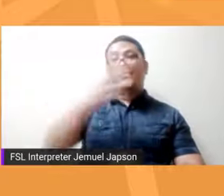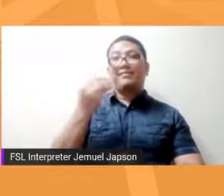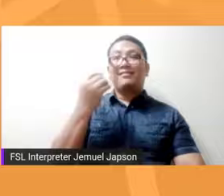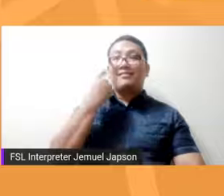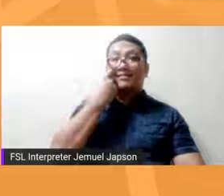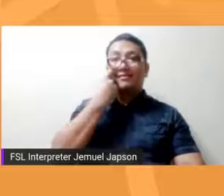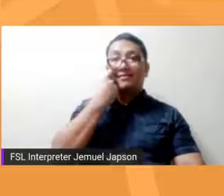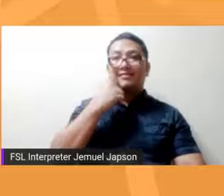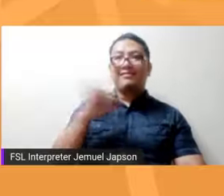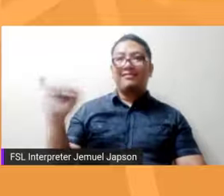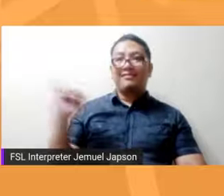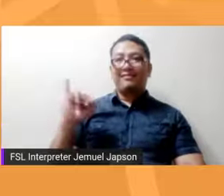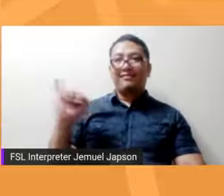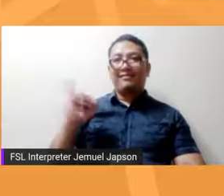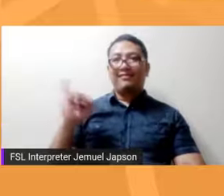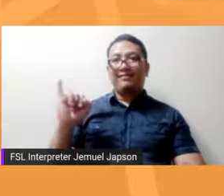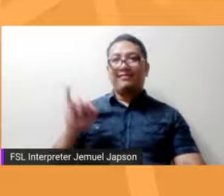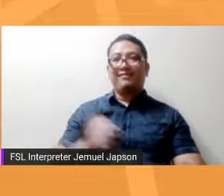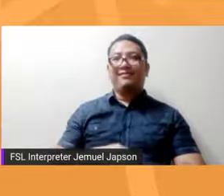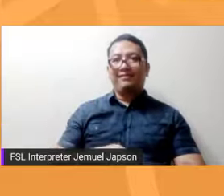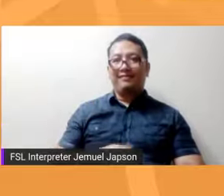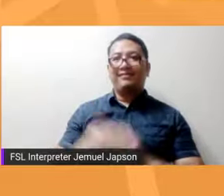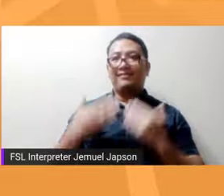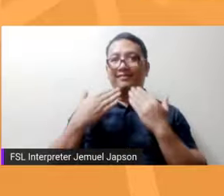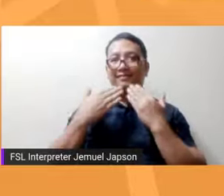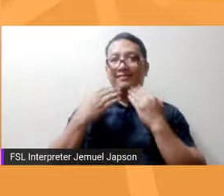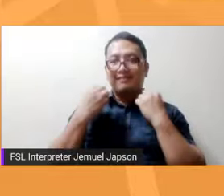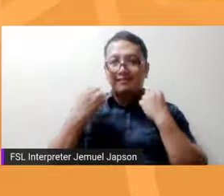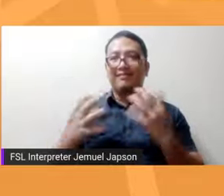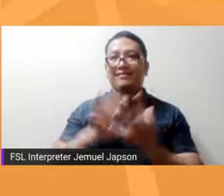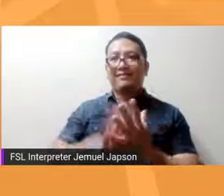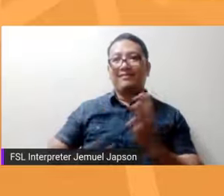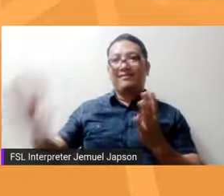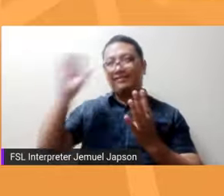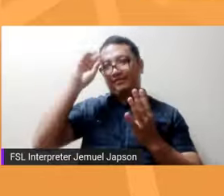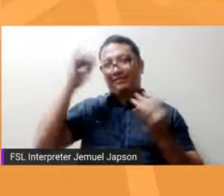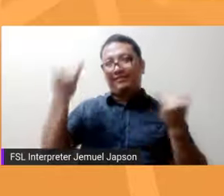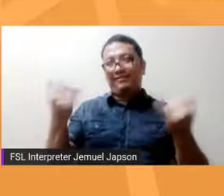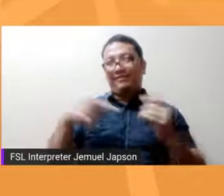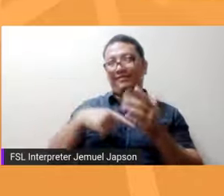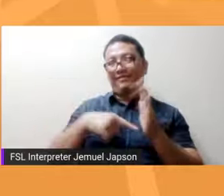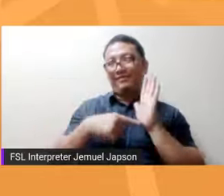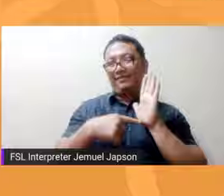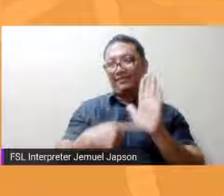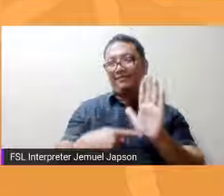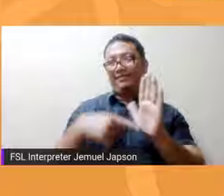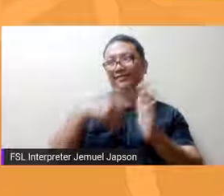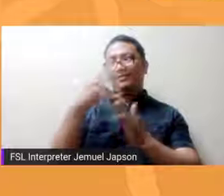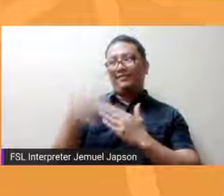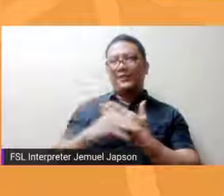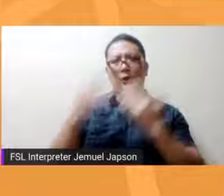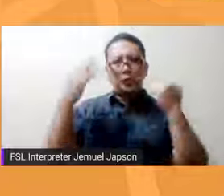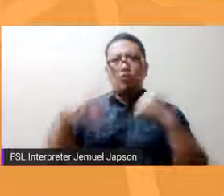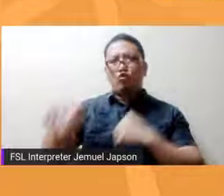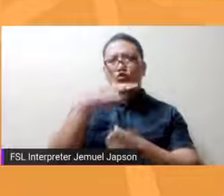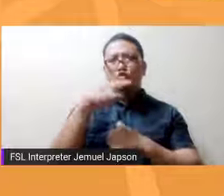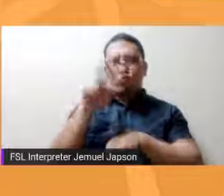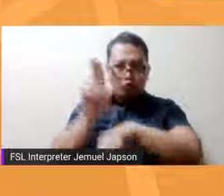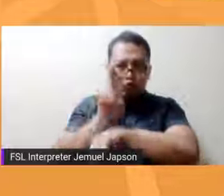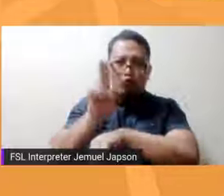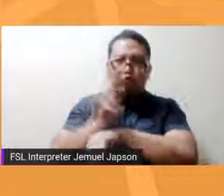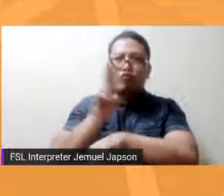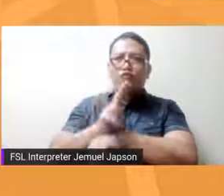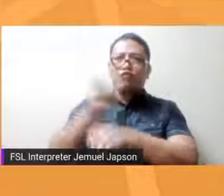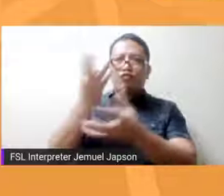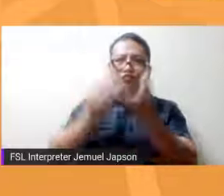si Miss Joy Villarreal. Marami tayong natutunan sa episode na ito. Sana'y magamit po natin ang mga impormasyong ito